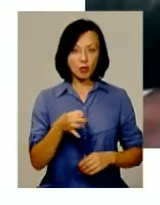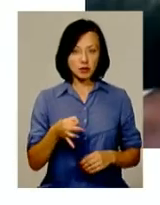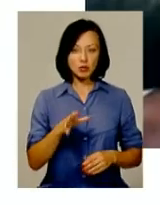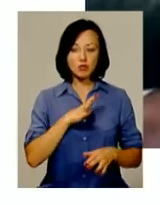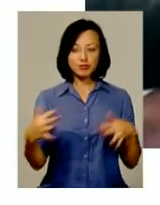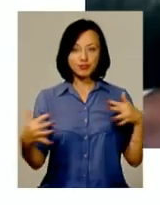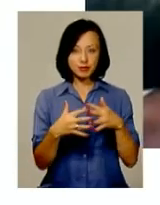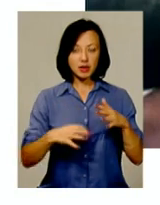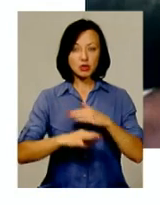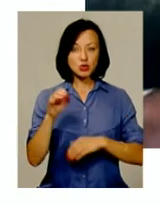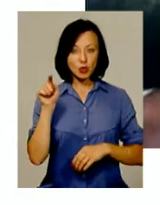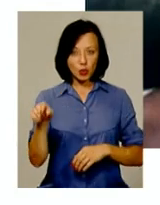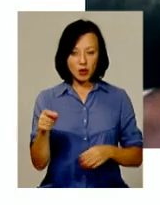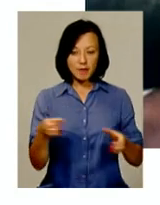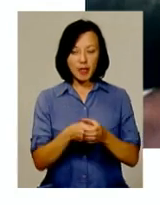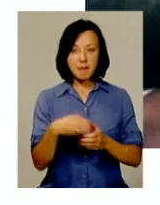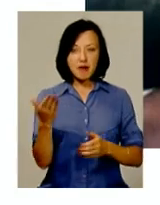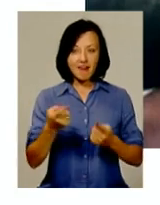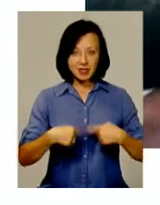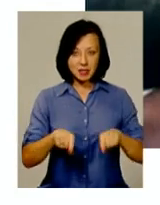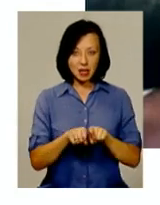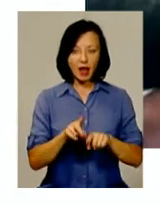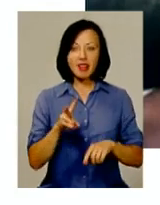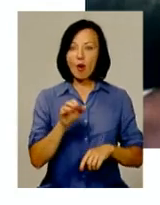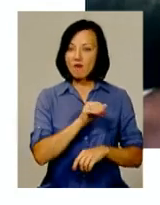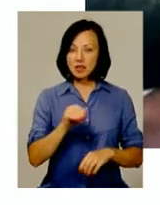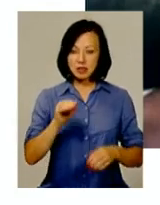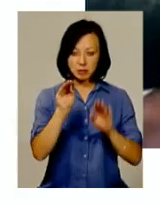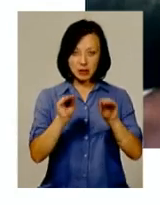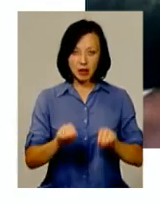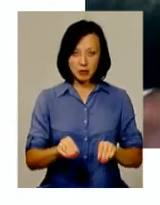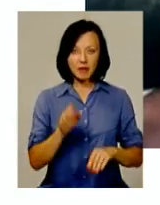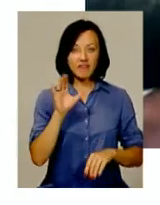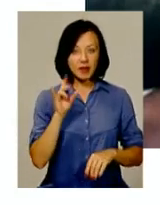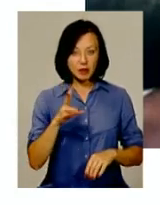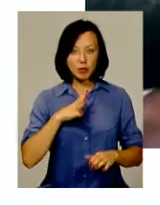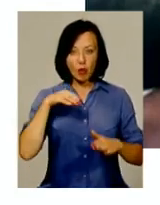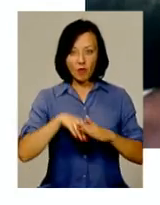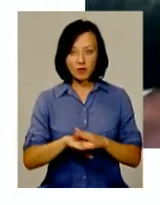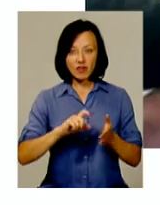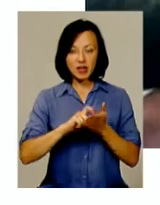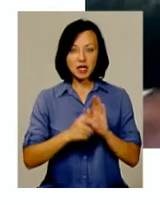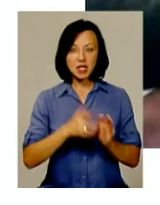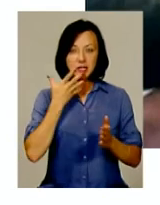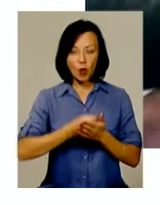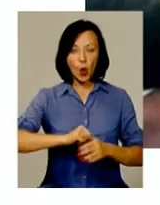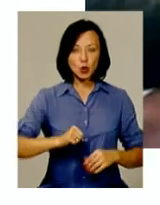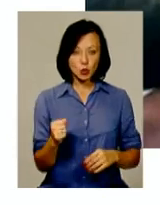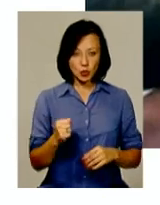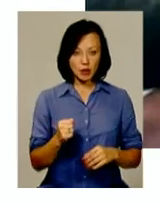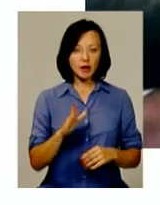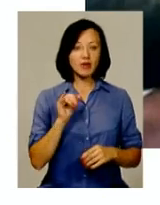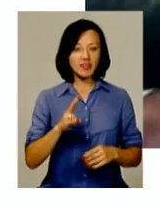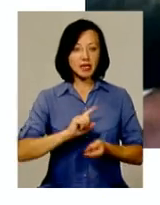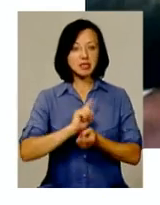бойових діях на Сході у лавах правого сектору. За неофіційними даними, Дмитро Голуб переховувався у квартирі свого друга. Він